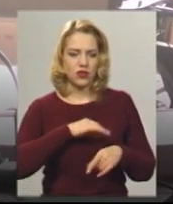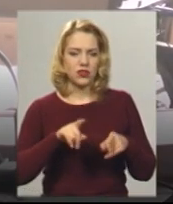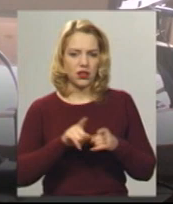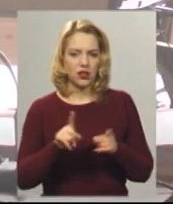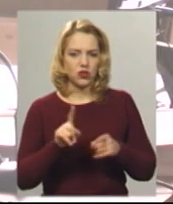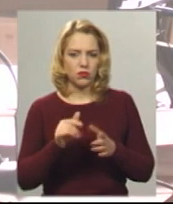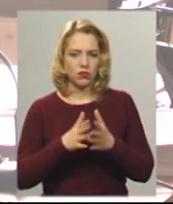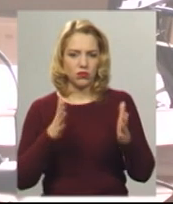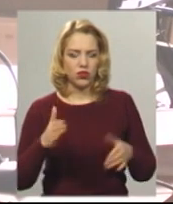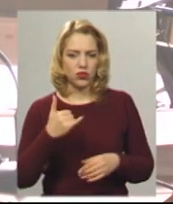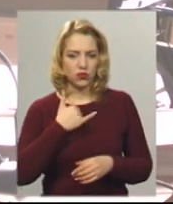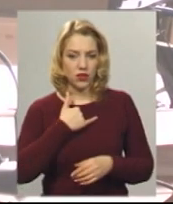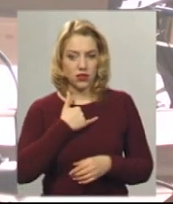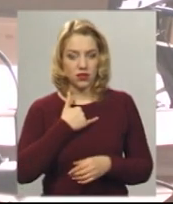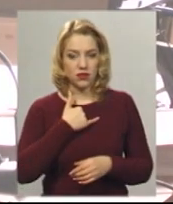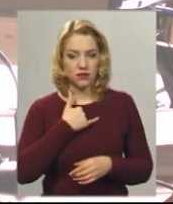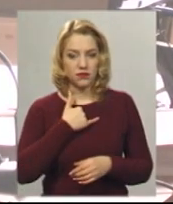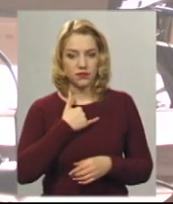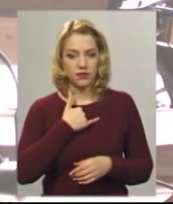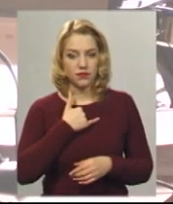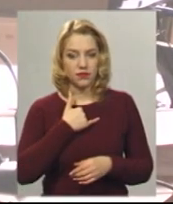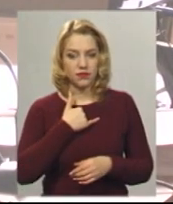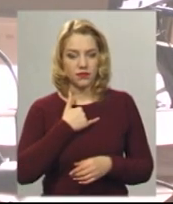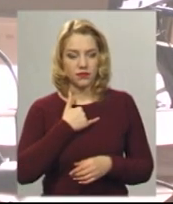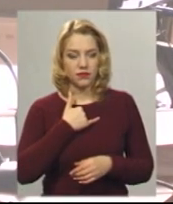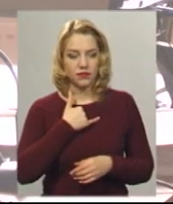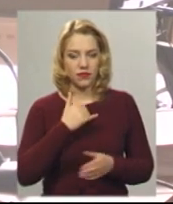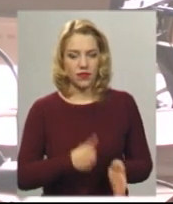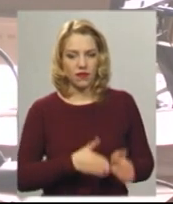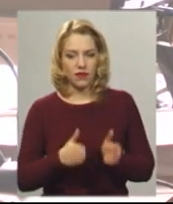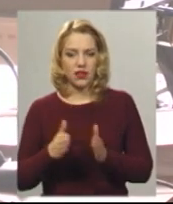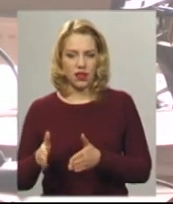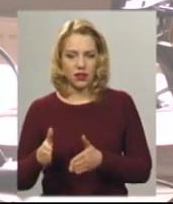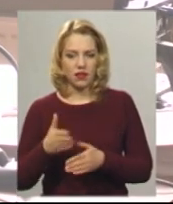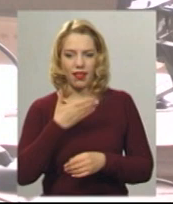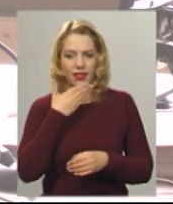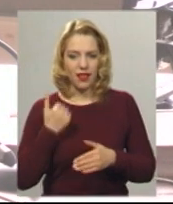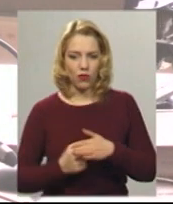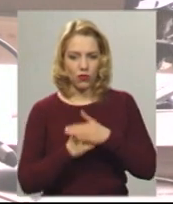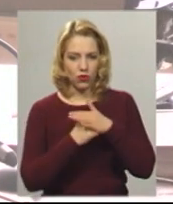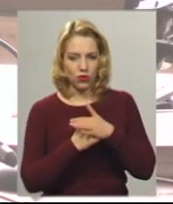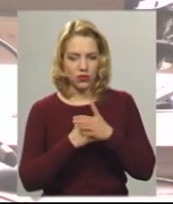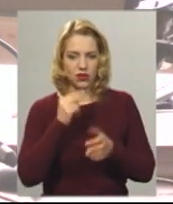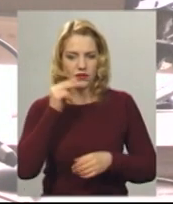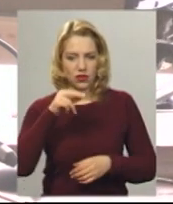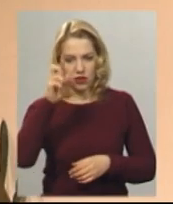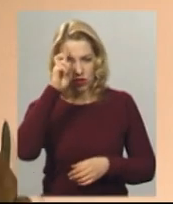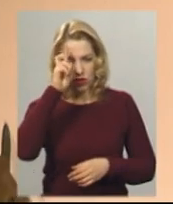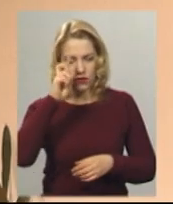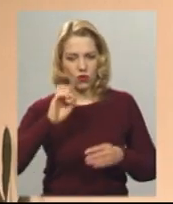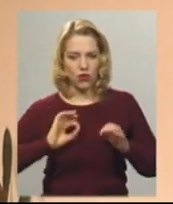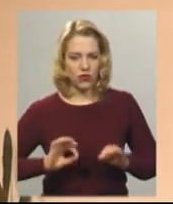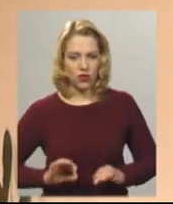відкладень необґрунтованих звени державного обновачення не було.